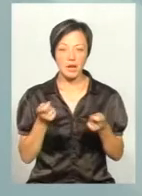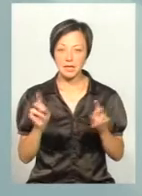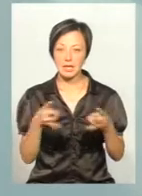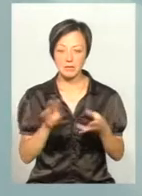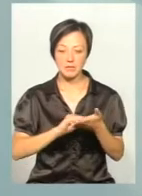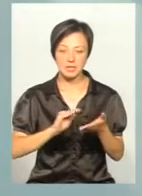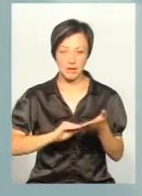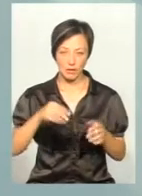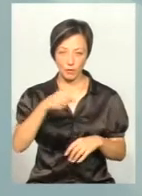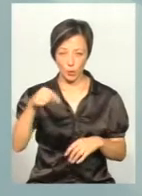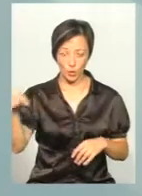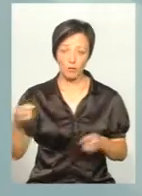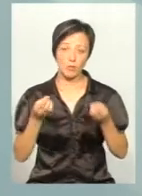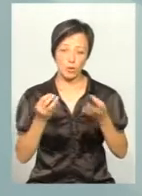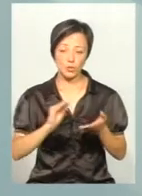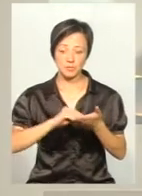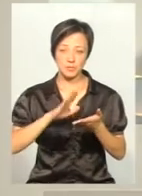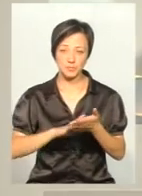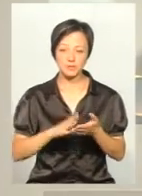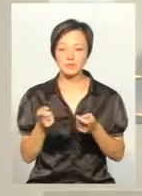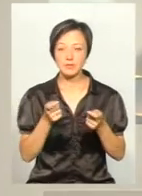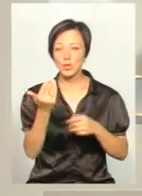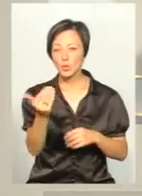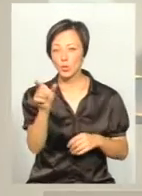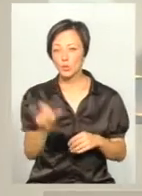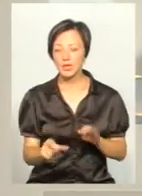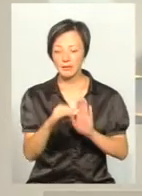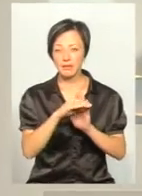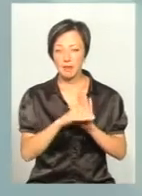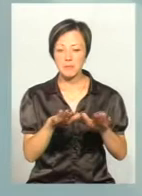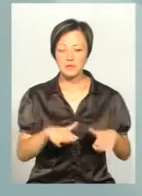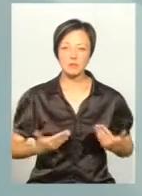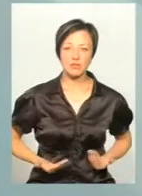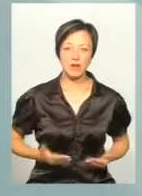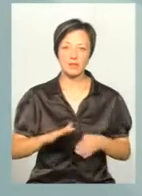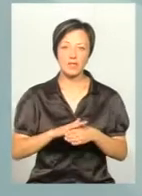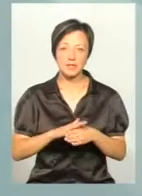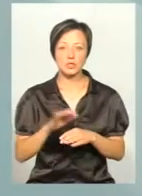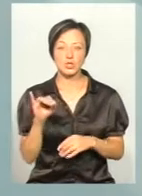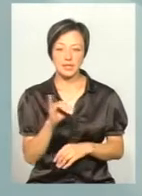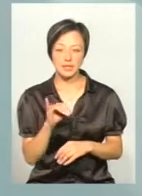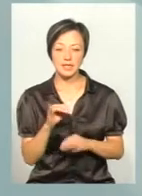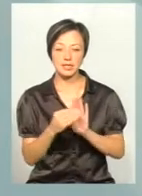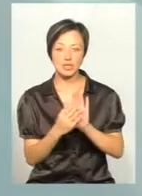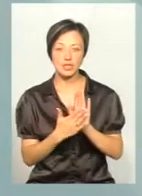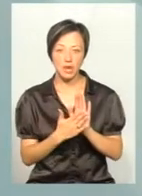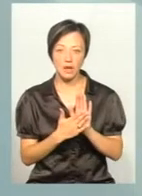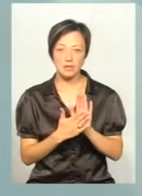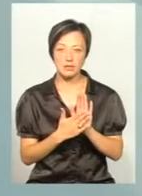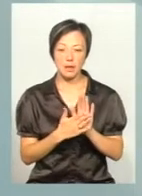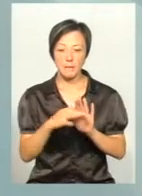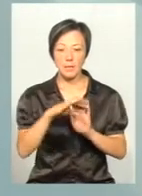писати від руки, пишуться тільки координати людини, місце проживання, прізвище і зазначається